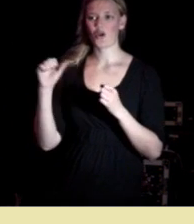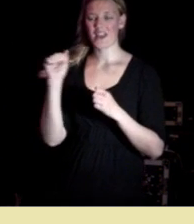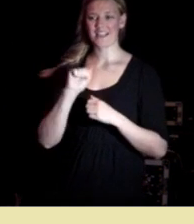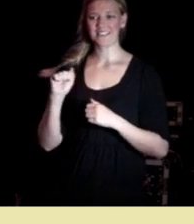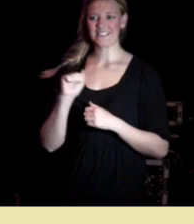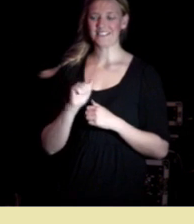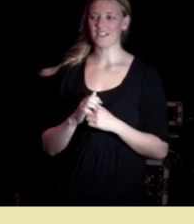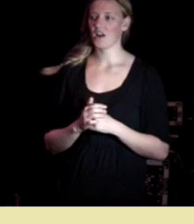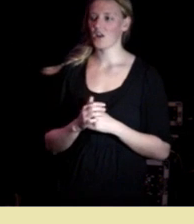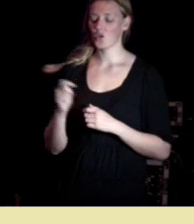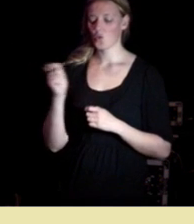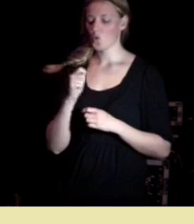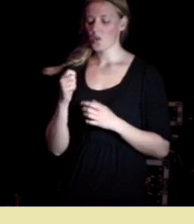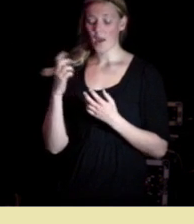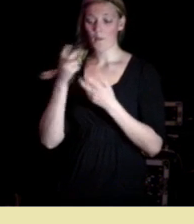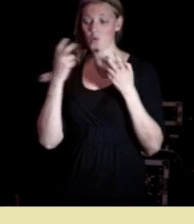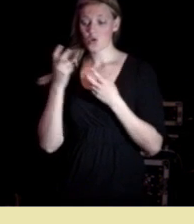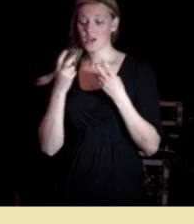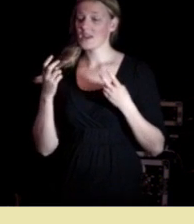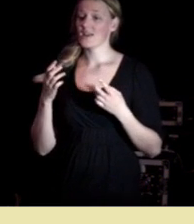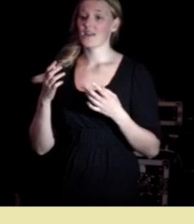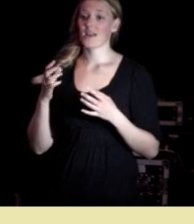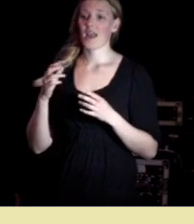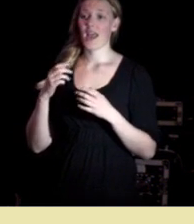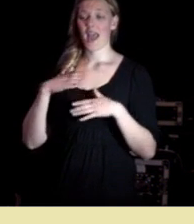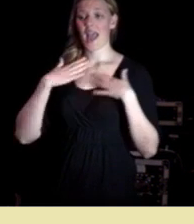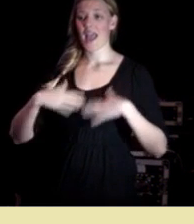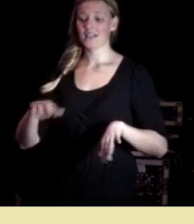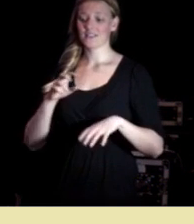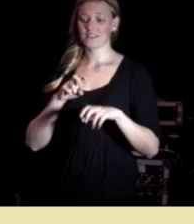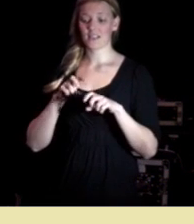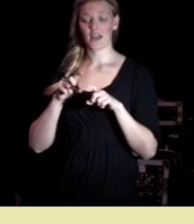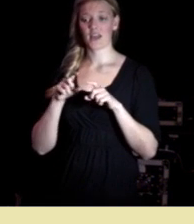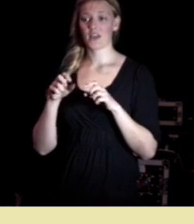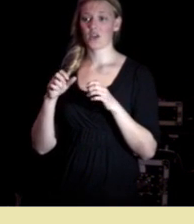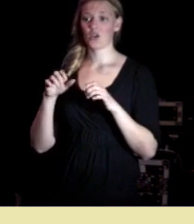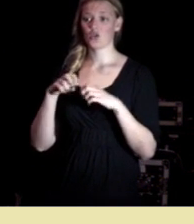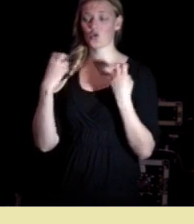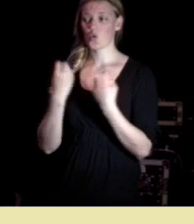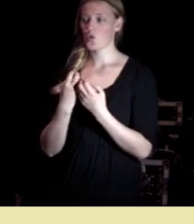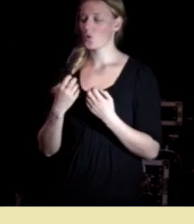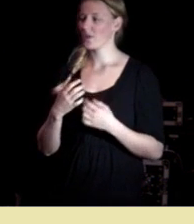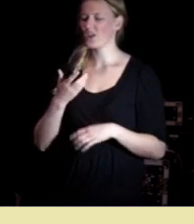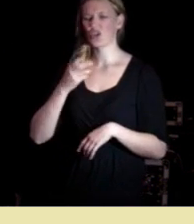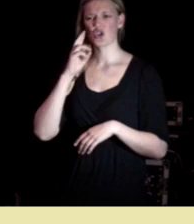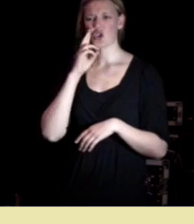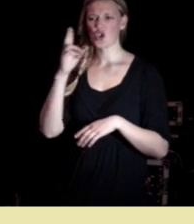noen går seg vel i grønnsaktdisken det dukker opp nye fenomener